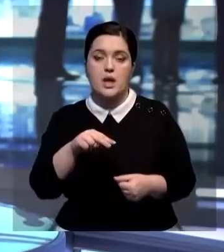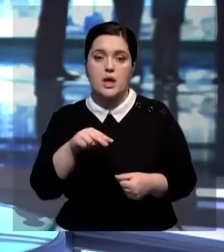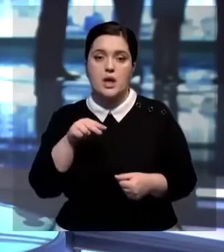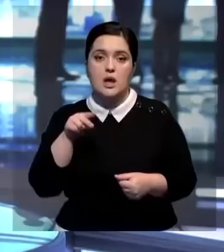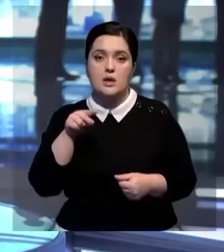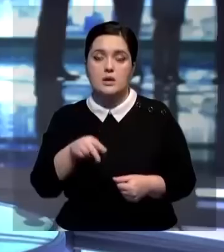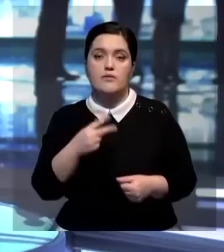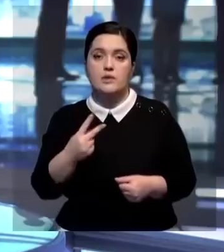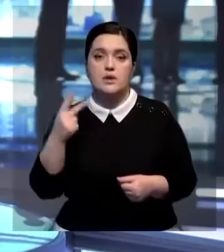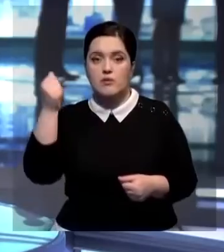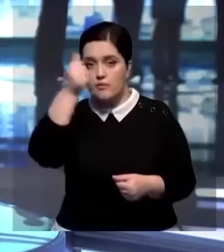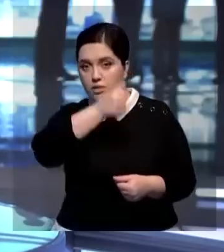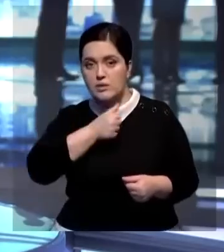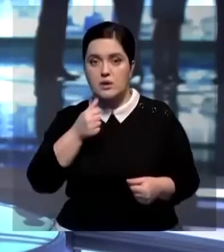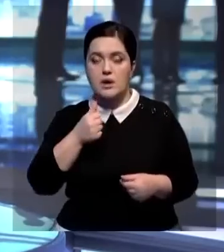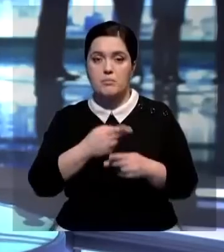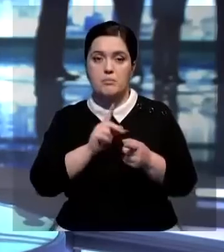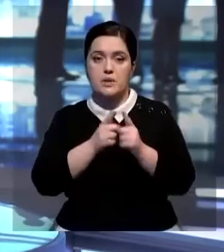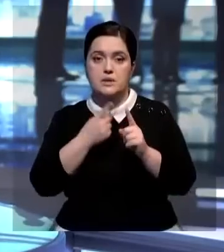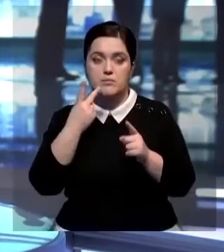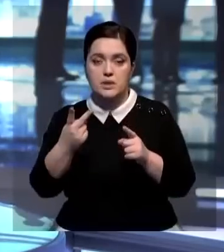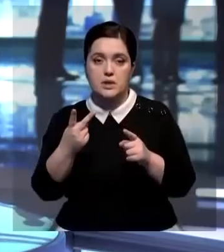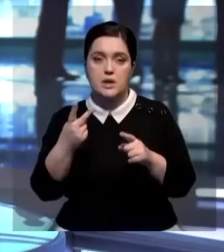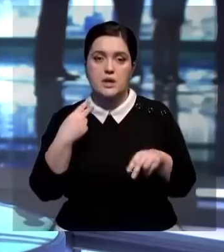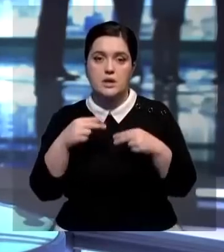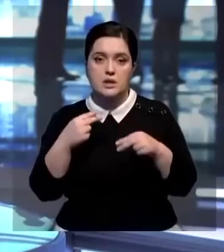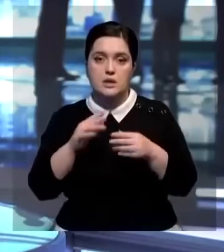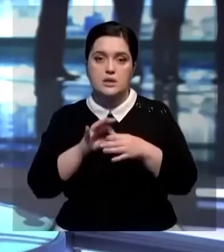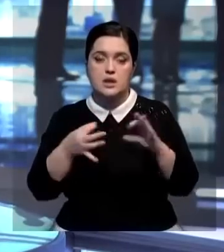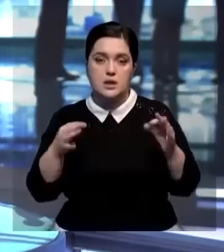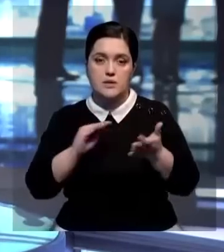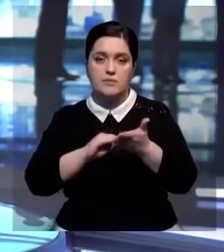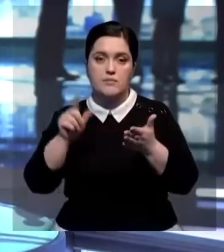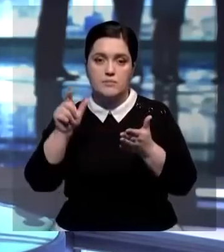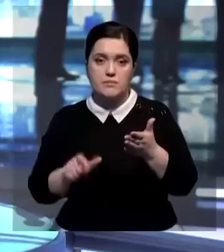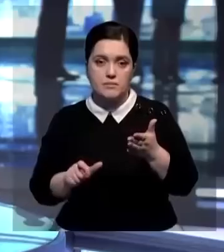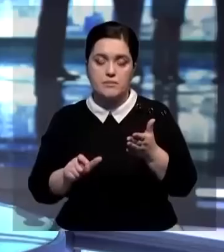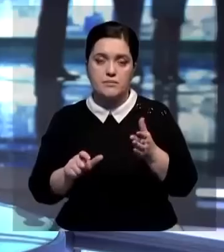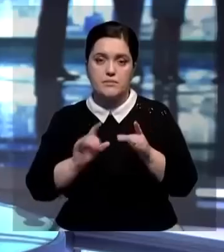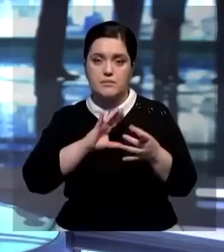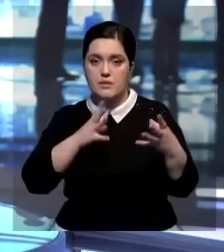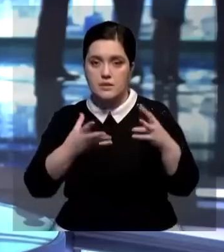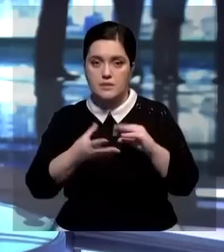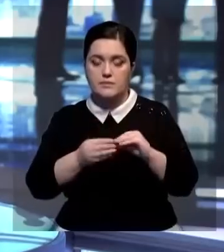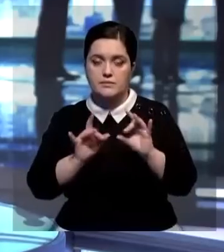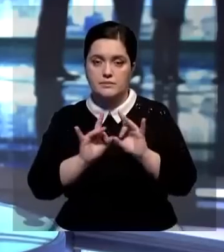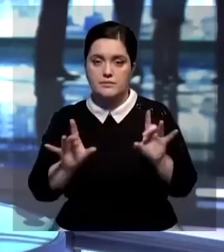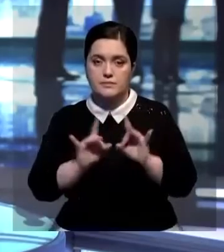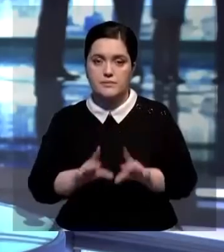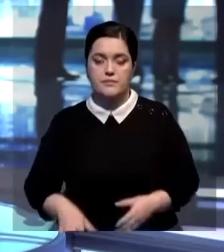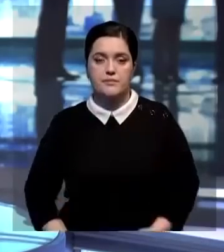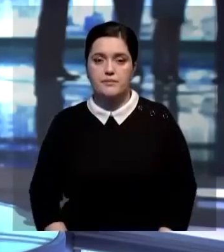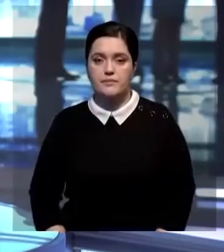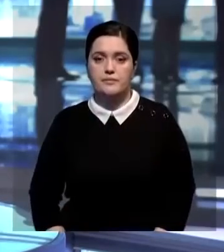импульс. А события 2022 года заставили страны пересмотреть и логистические цепочки. Юлия Тужилкина расскажет